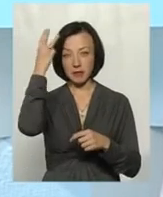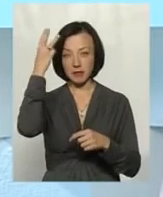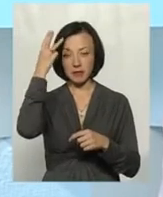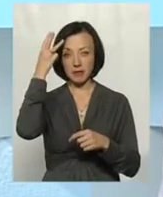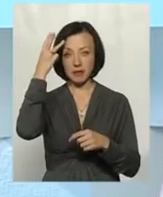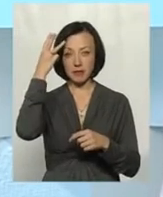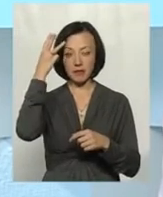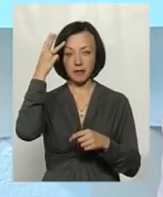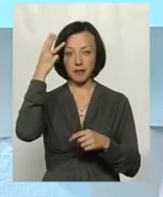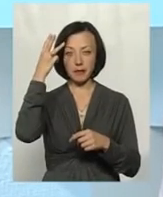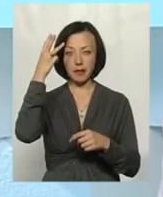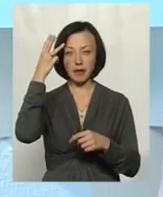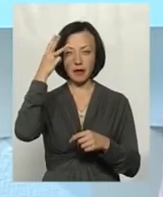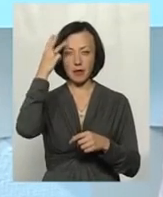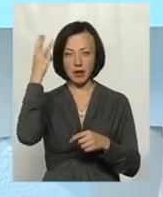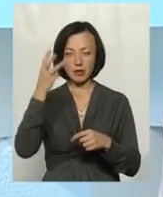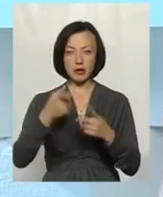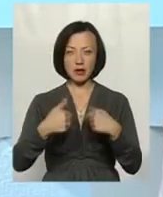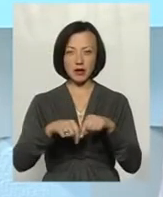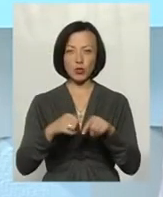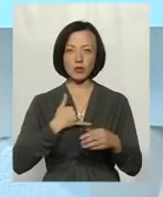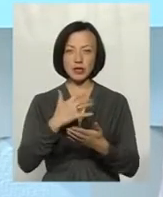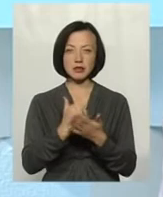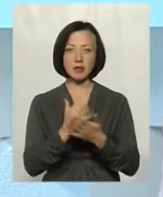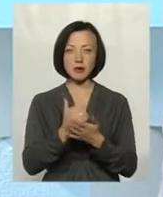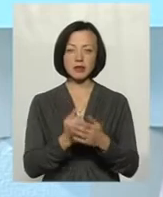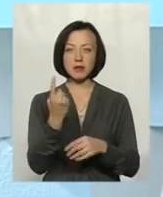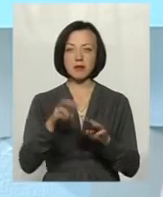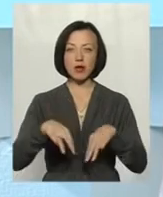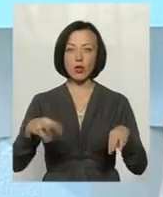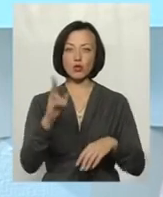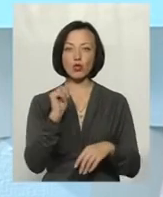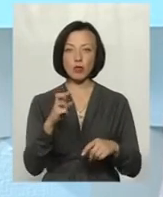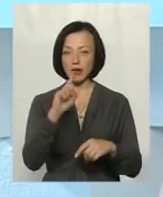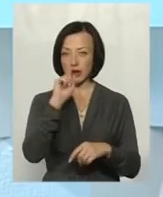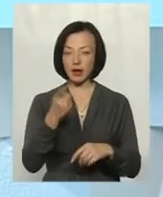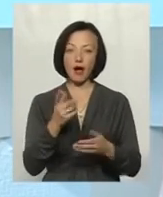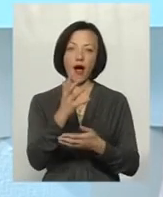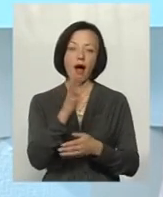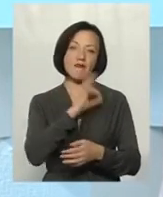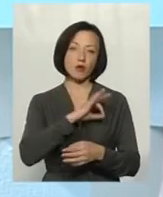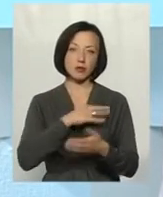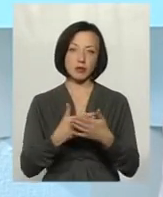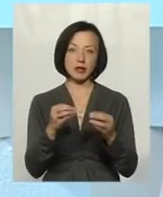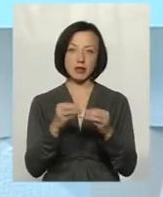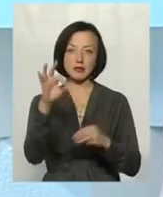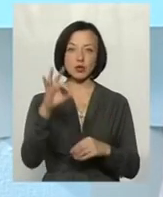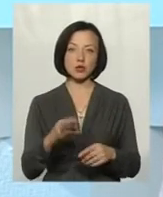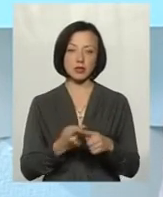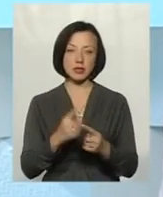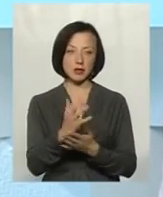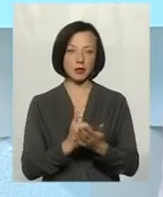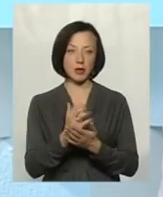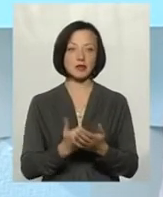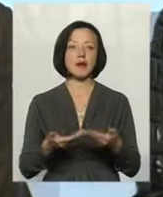Гребра Петра Івановича, в нас запаси близько мільйона метрикубічних на рік. А використовується порядку 10% цих запасів.